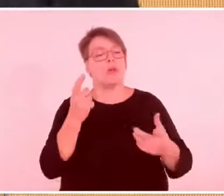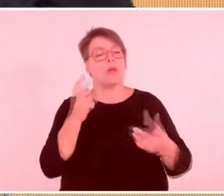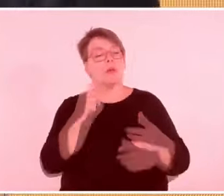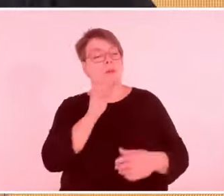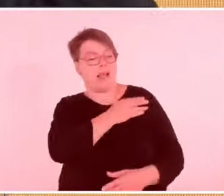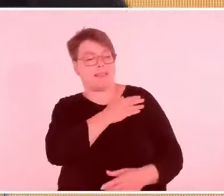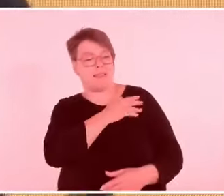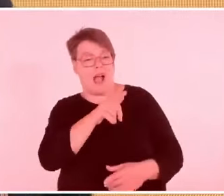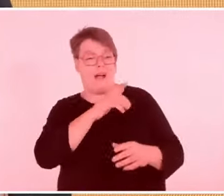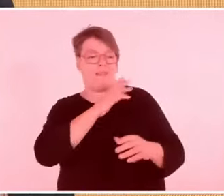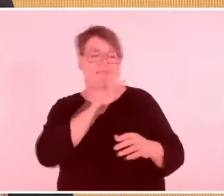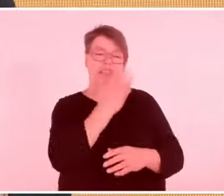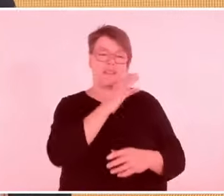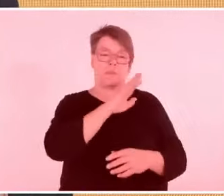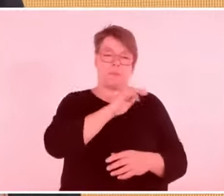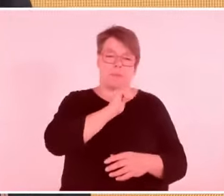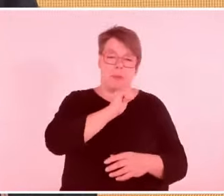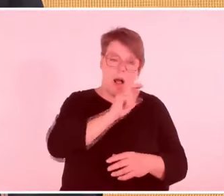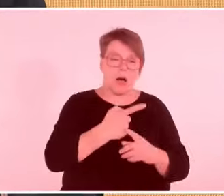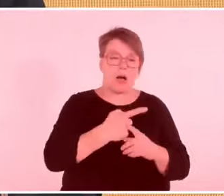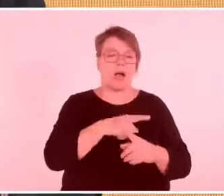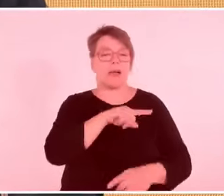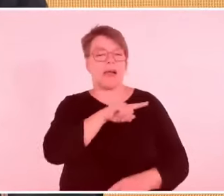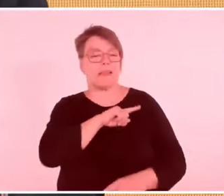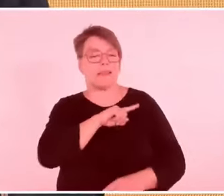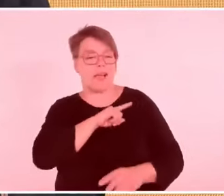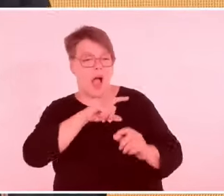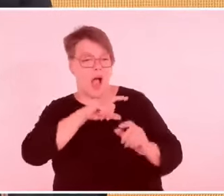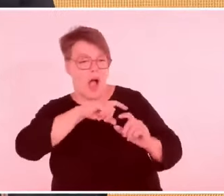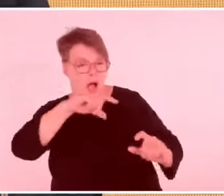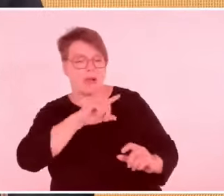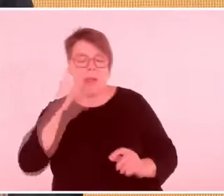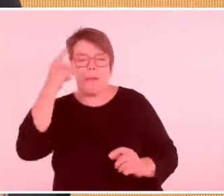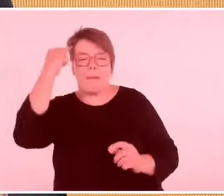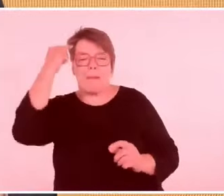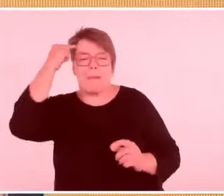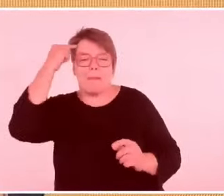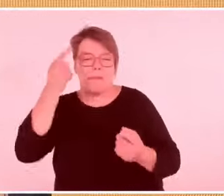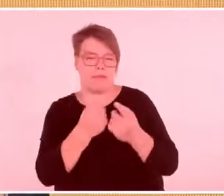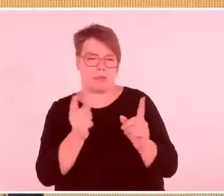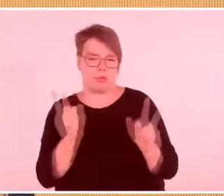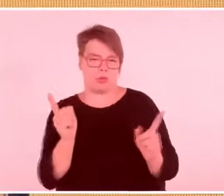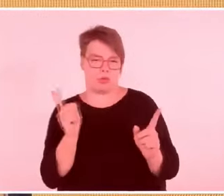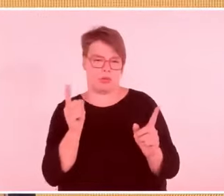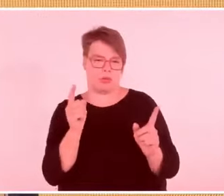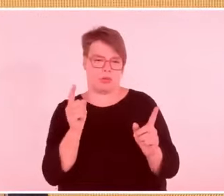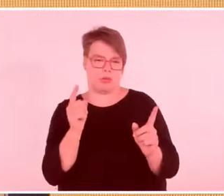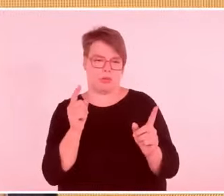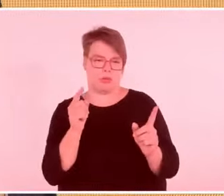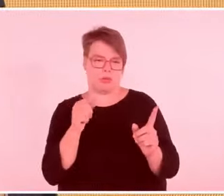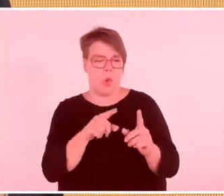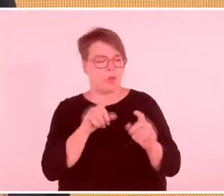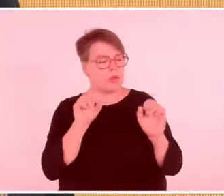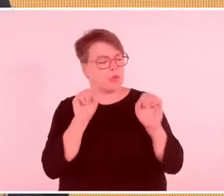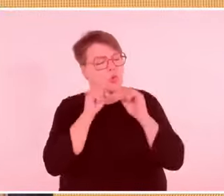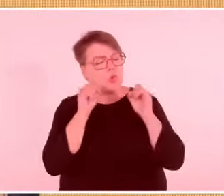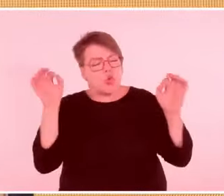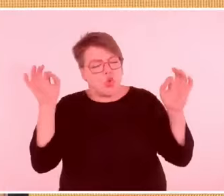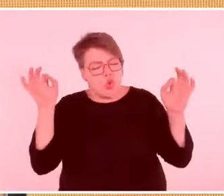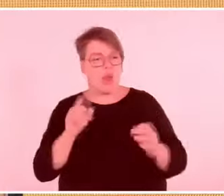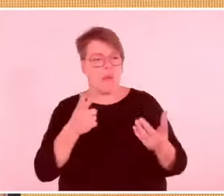ganz Schwebezustand. Sie hätten das auch sagen können, denjenigen, die vor mir gesprochen haben.